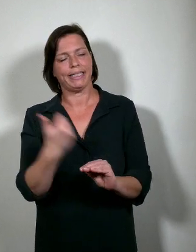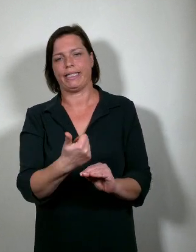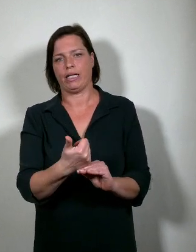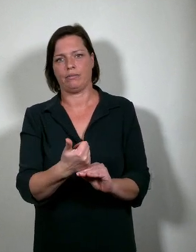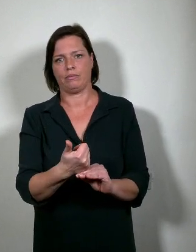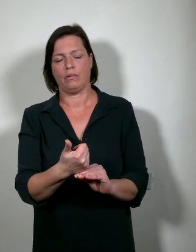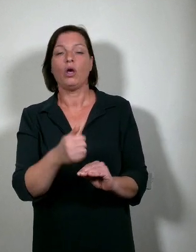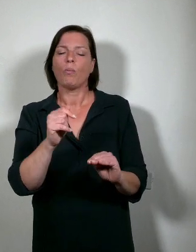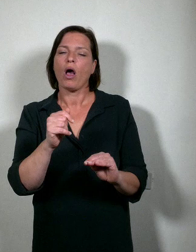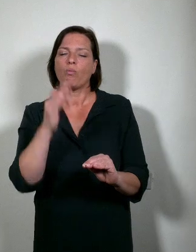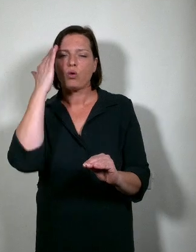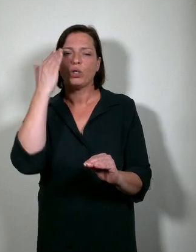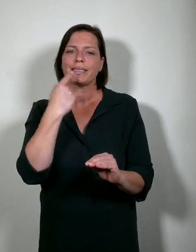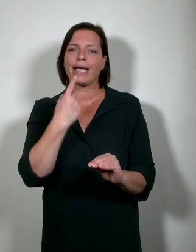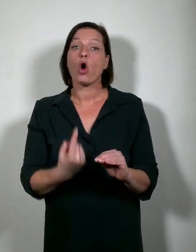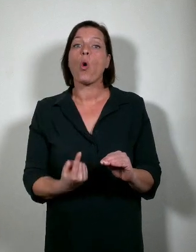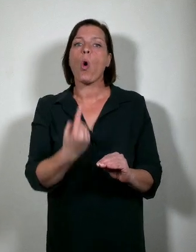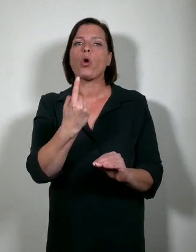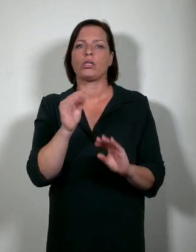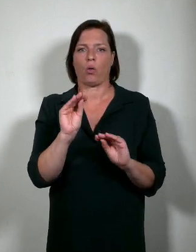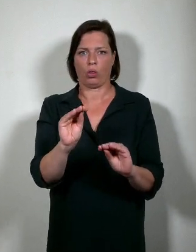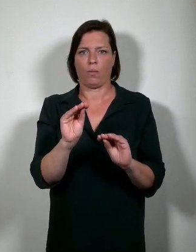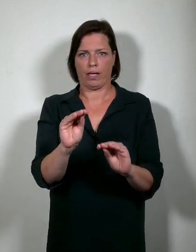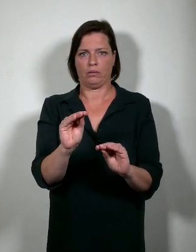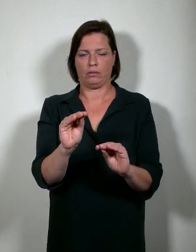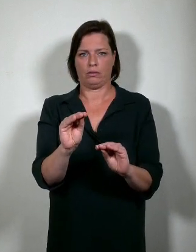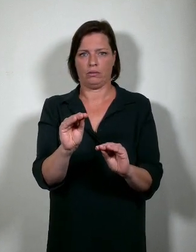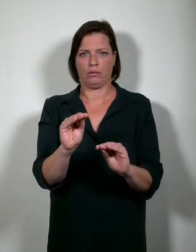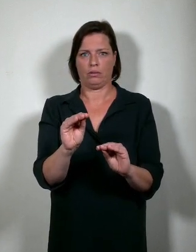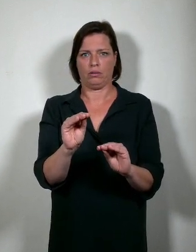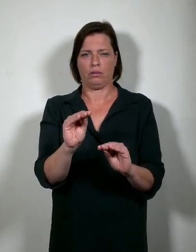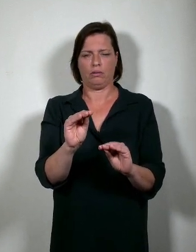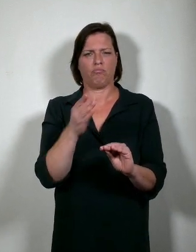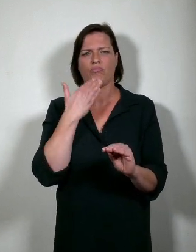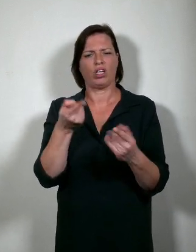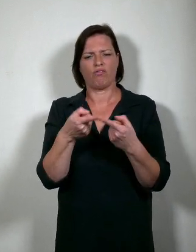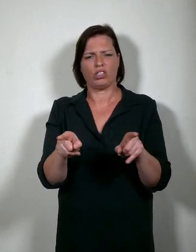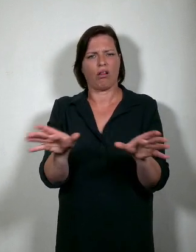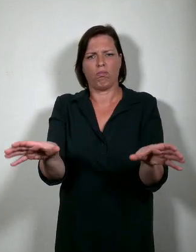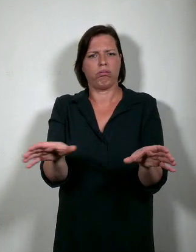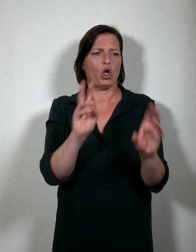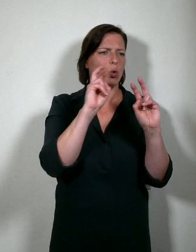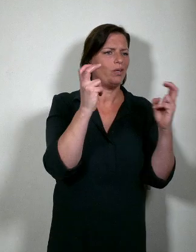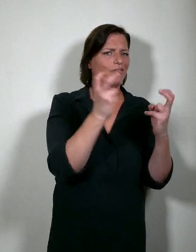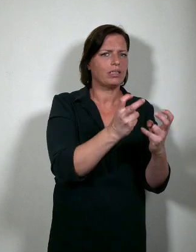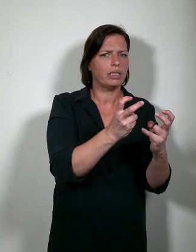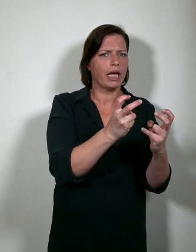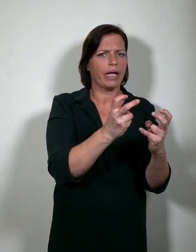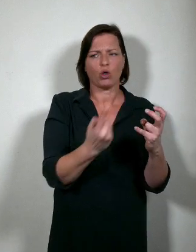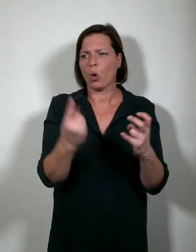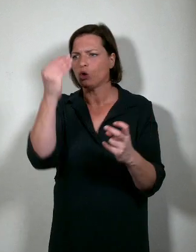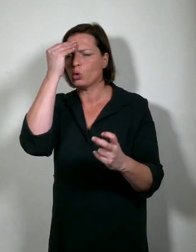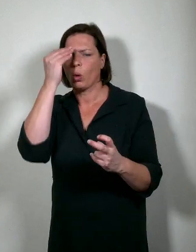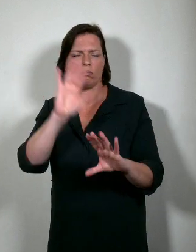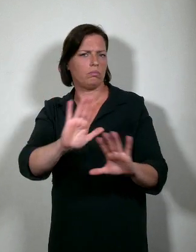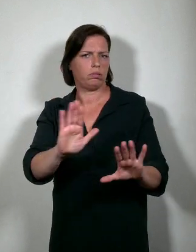En ik zeg zeer bewust hoger onderwijs. Ik maak geen onderscheid tussen de universiteiten en